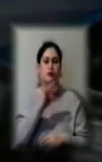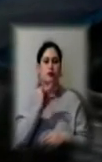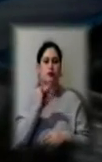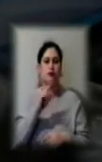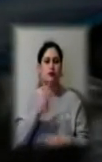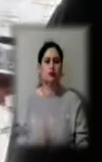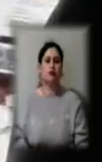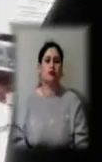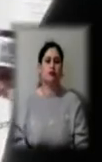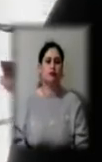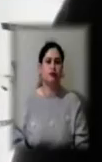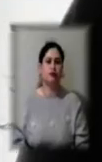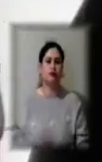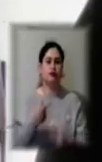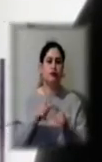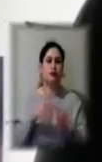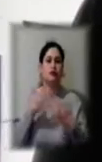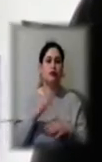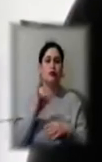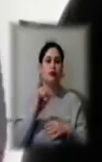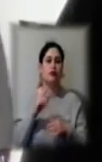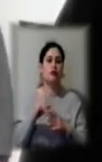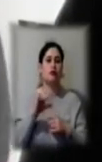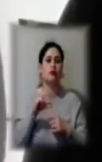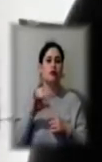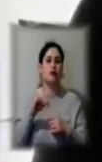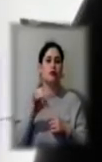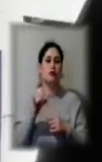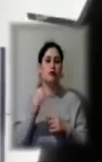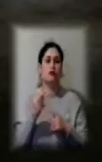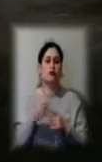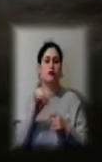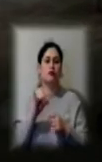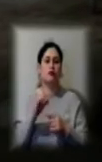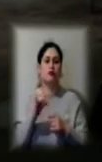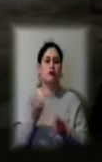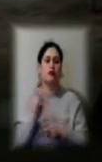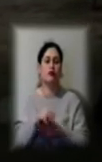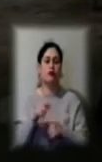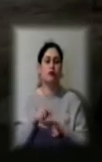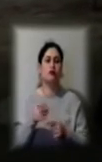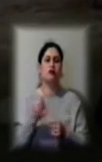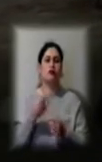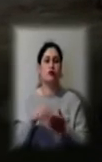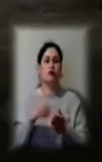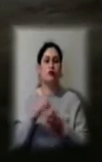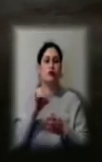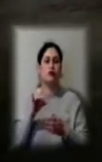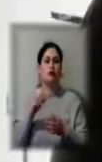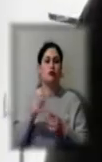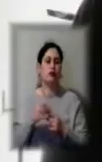А це вже ринок в мікрорайоні Житлоселище. Михайло Янишак прийшов сюди купити сироватку. Та не склалося.